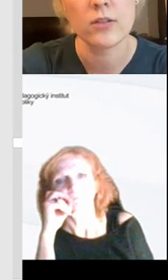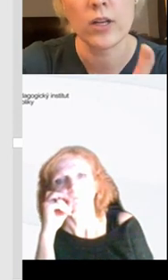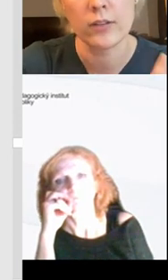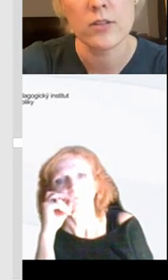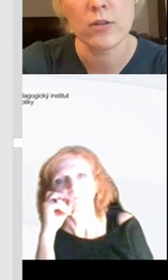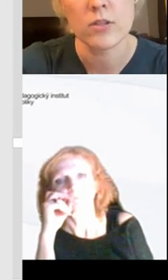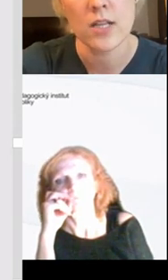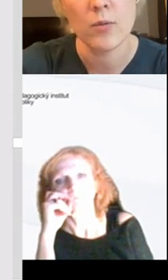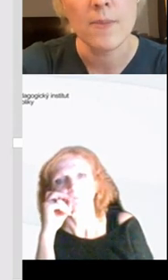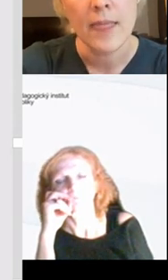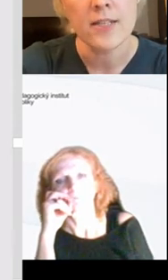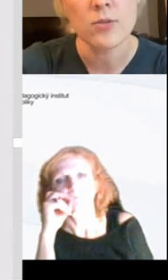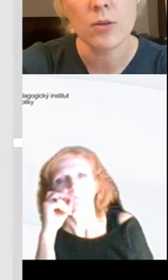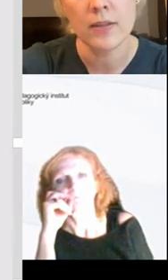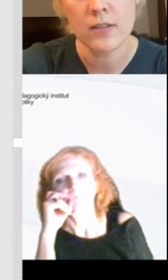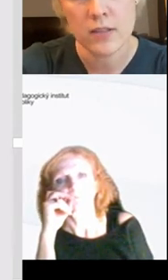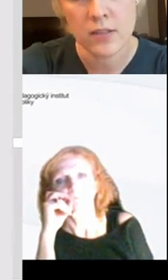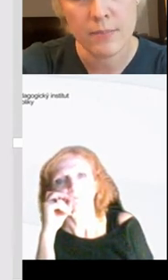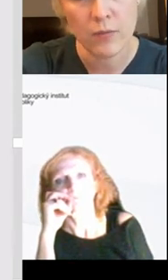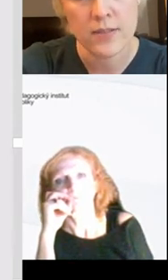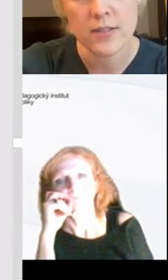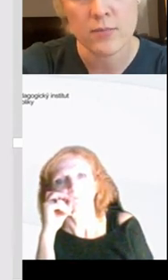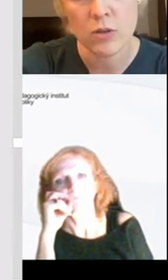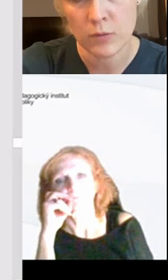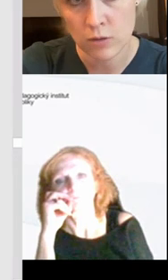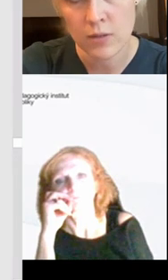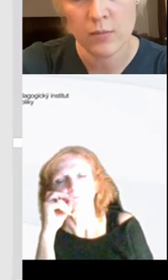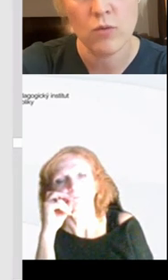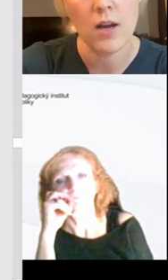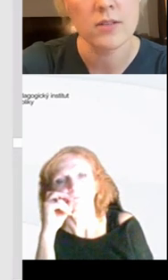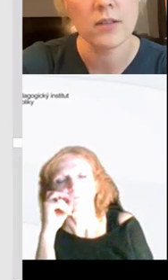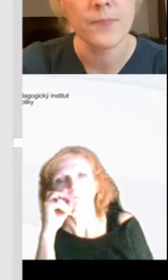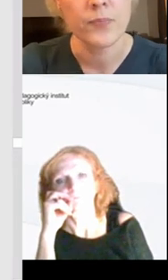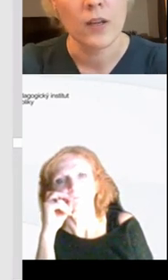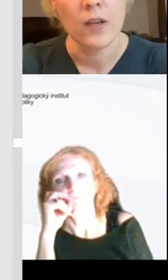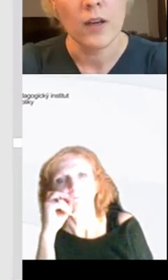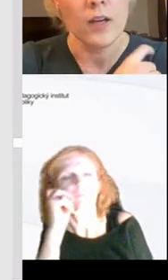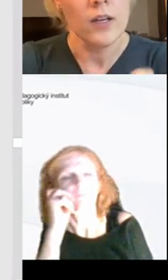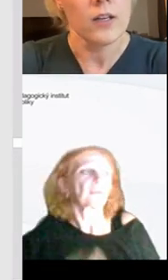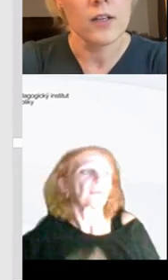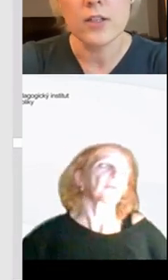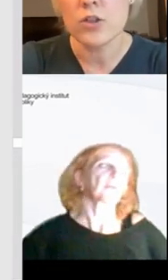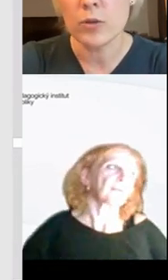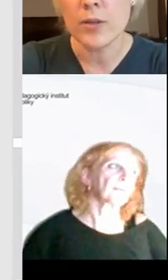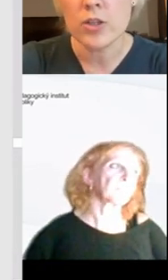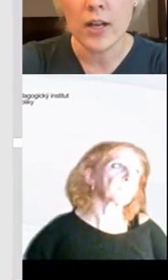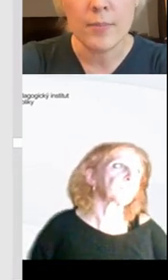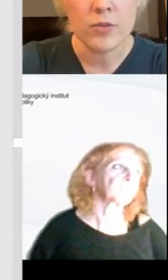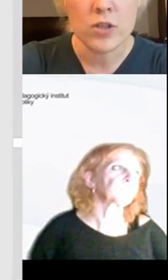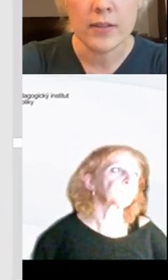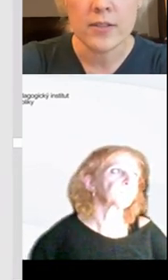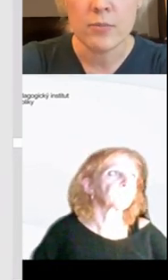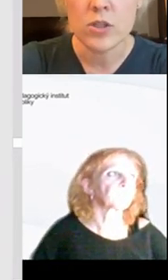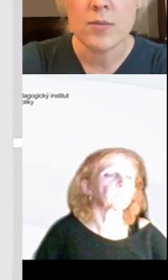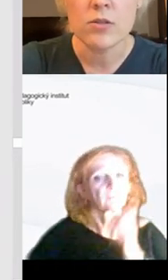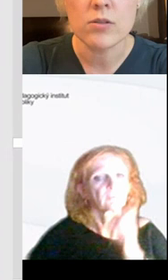elektronického systému a jsem schopen ty děti tím provést a jsem schopen to těm dětem ukázat. Když to potom ještě